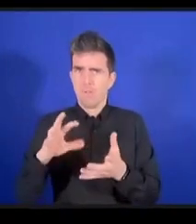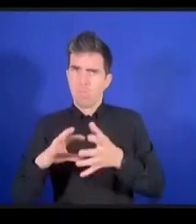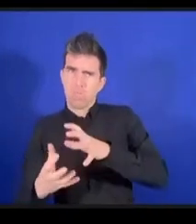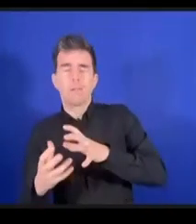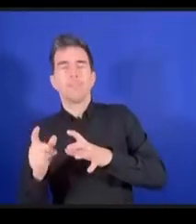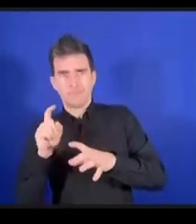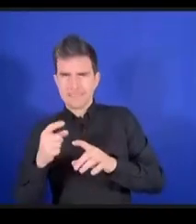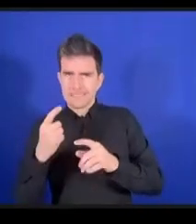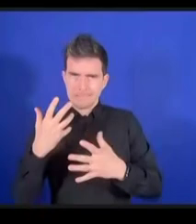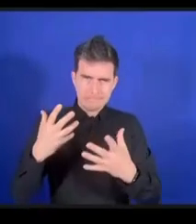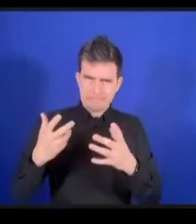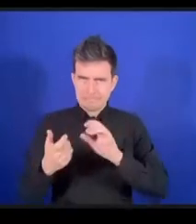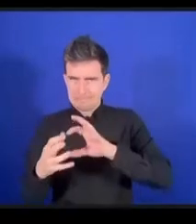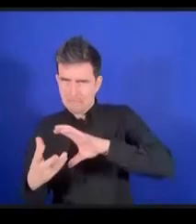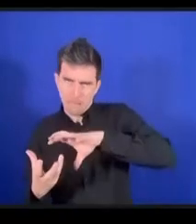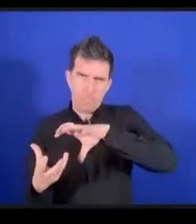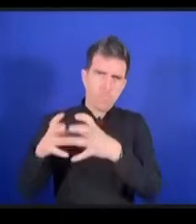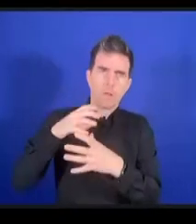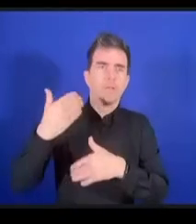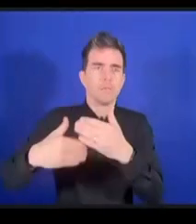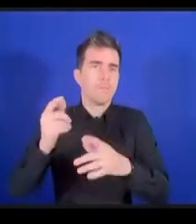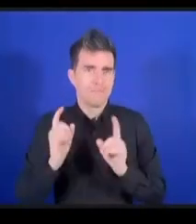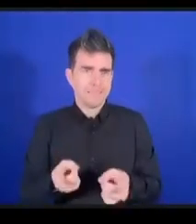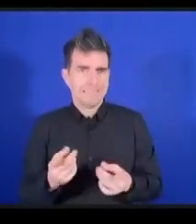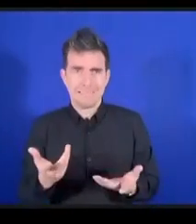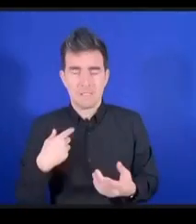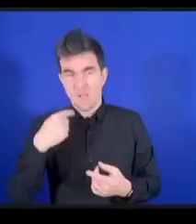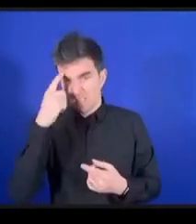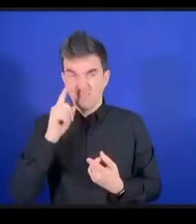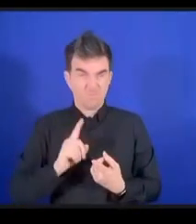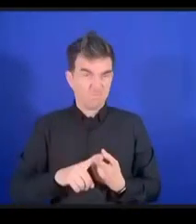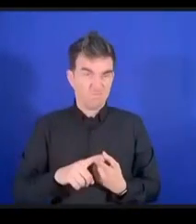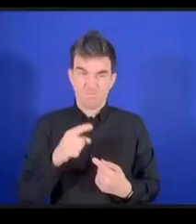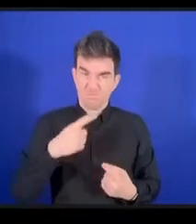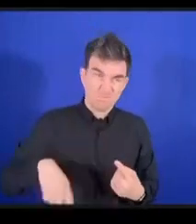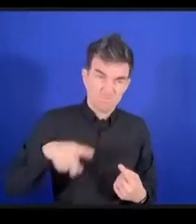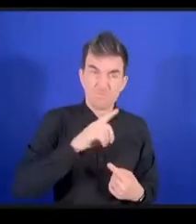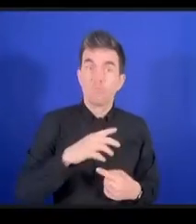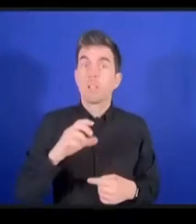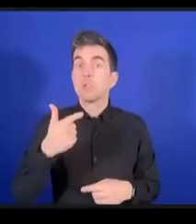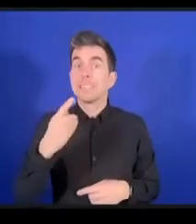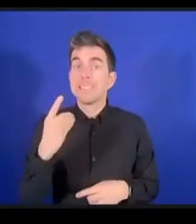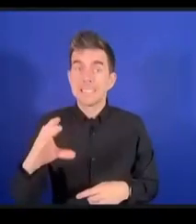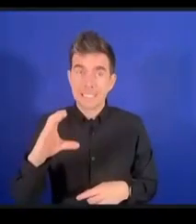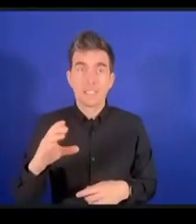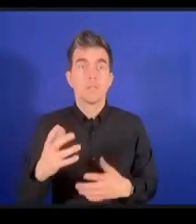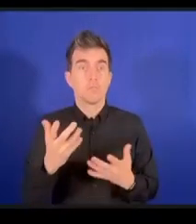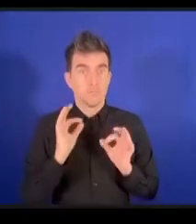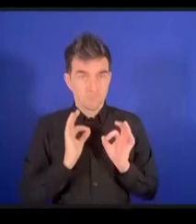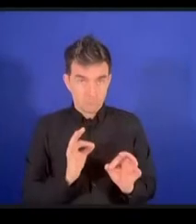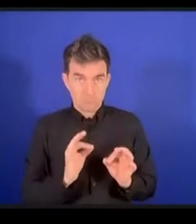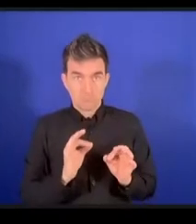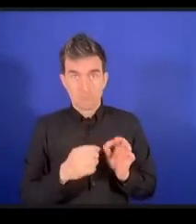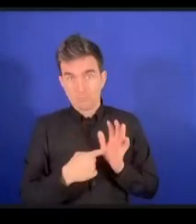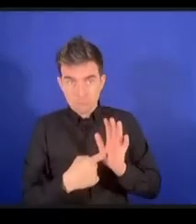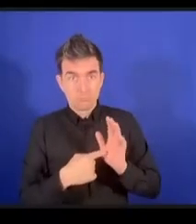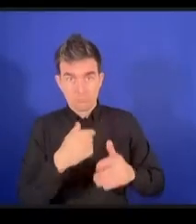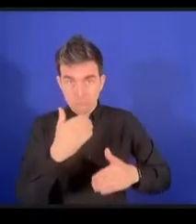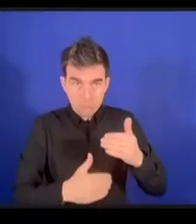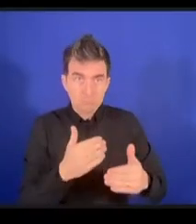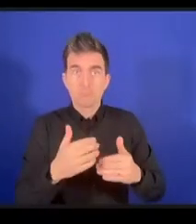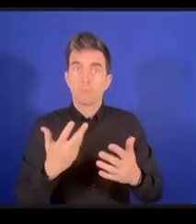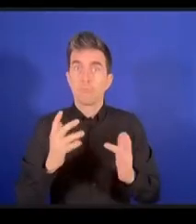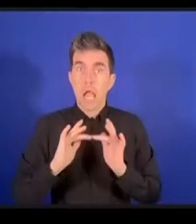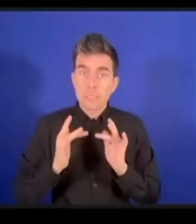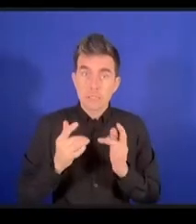nous pensons également que la coalition dynamique devrait rassembler l'ensemble des différentes discussions sur l'internet